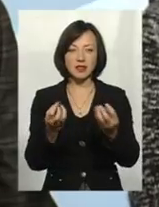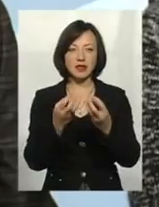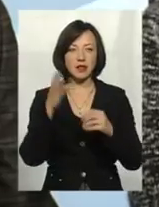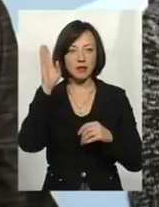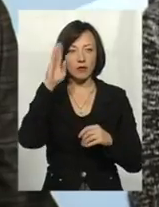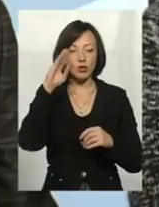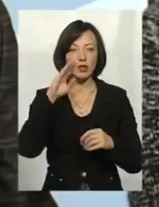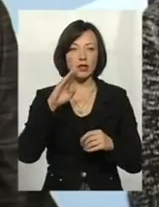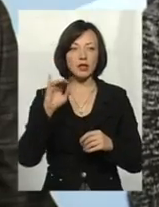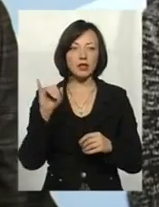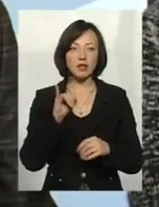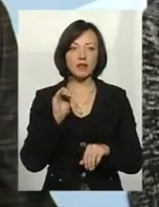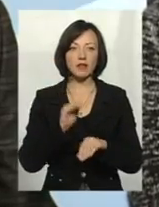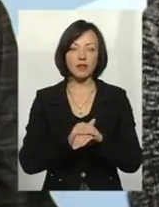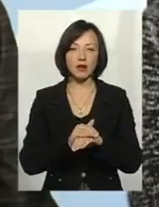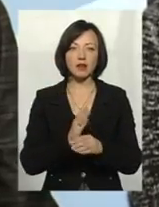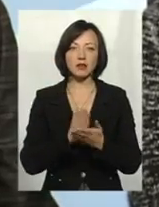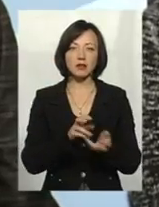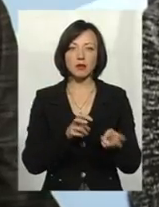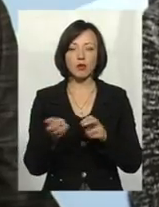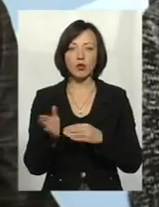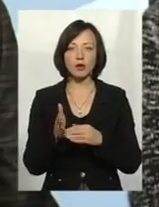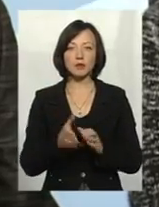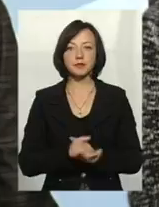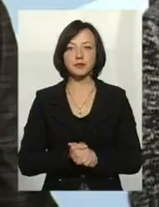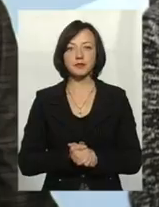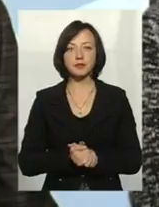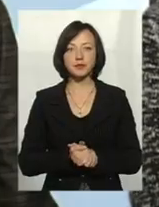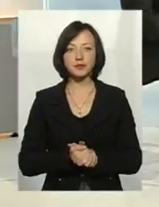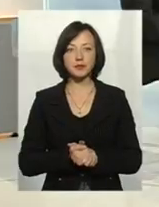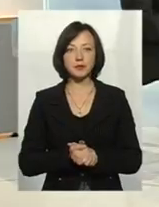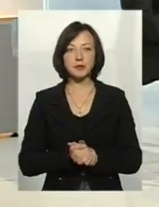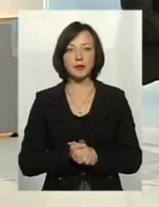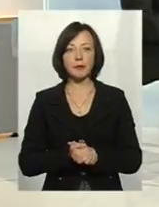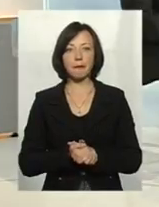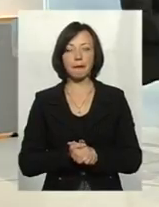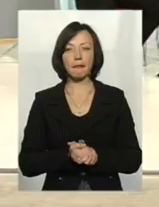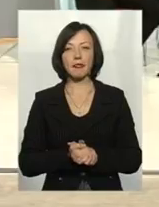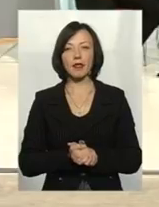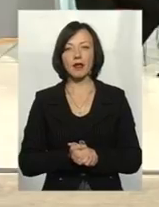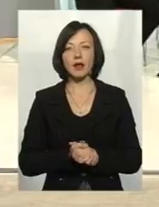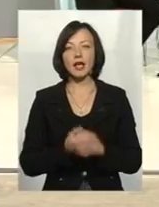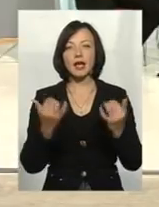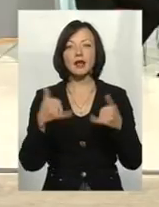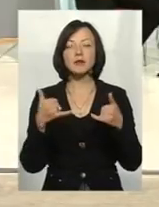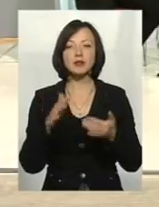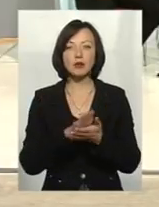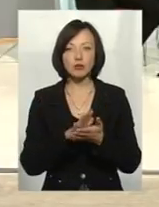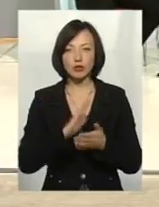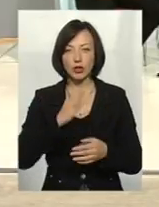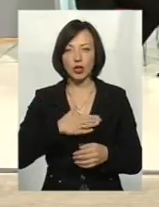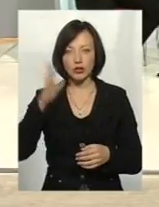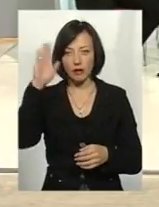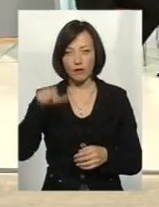виявляються факти забору. Олеже Федоровичу, хімічні забруднювачі наших